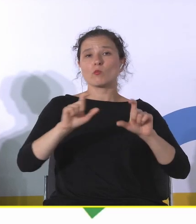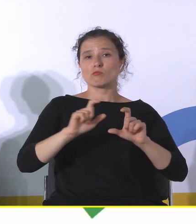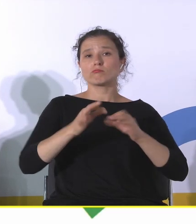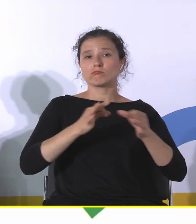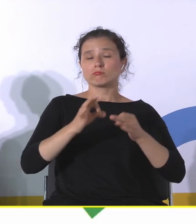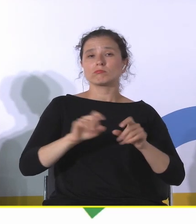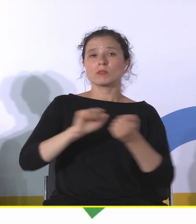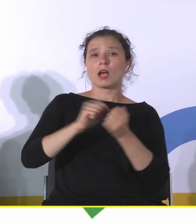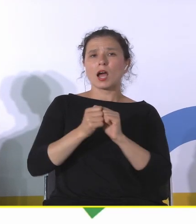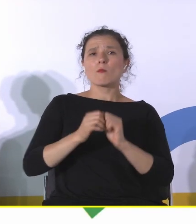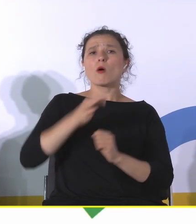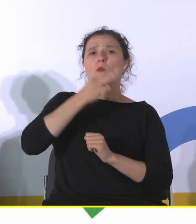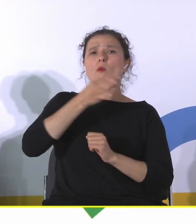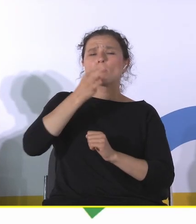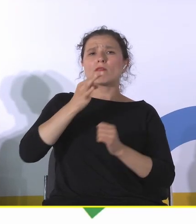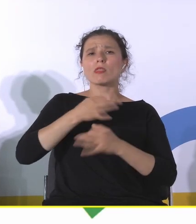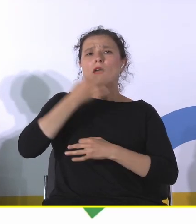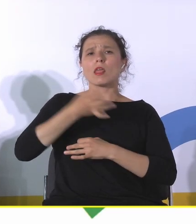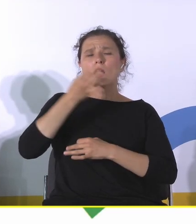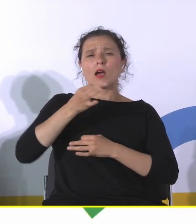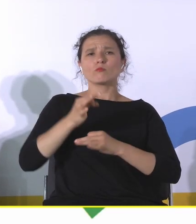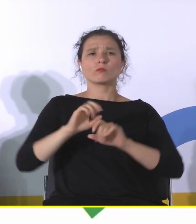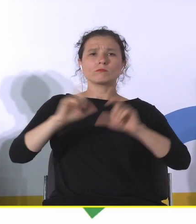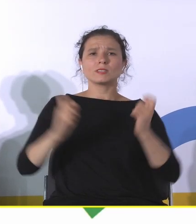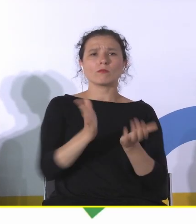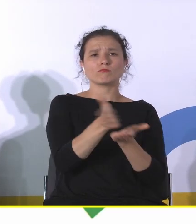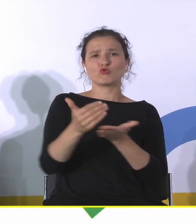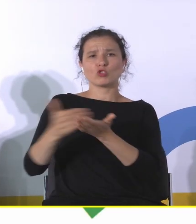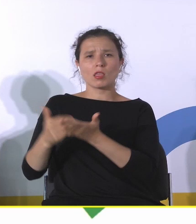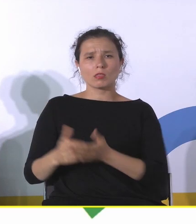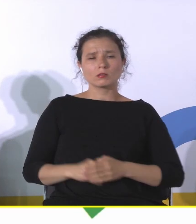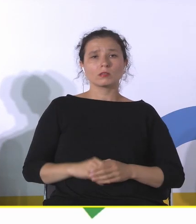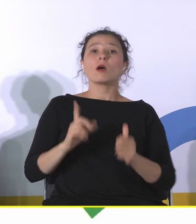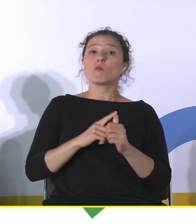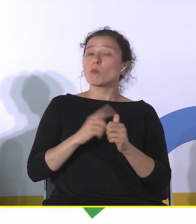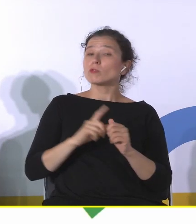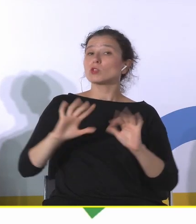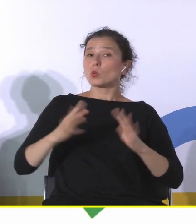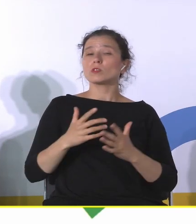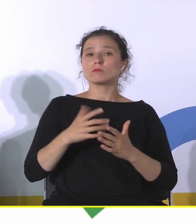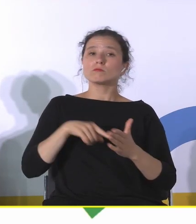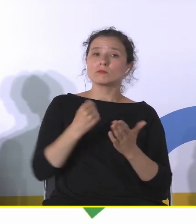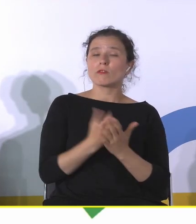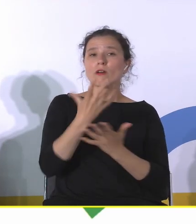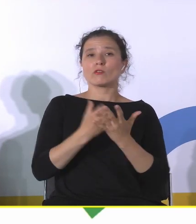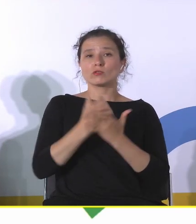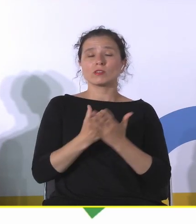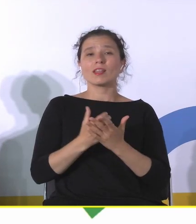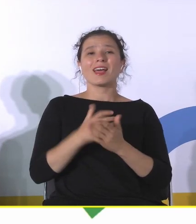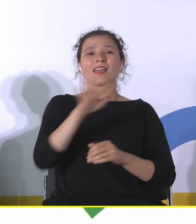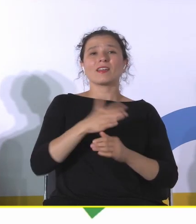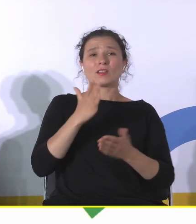całych zespołów zabudowy i historycznych dzielnic, po pierwsze jest ponownym wykorzystaniem terenów już zagospodarowanych, już